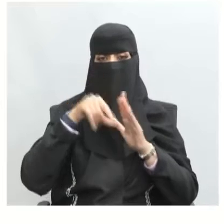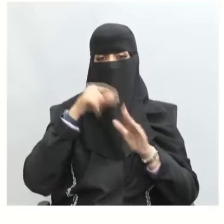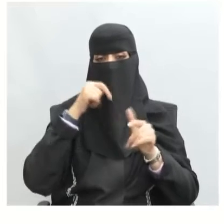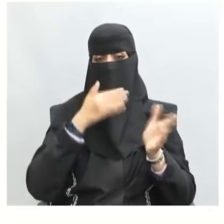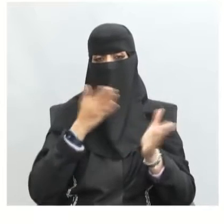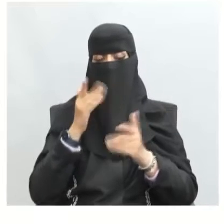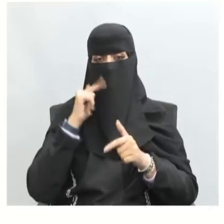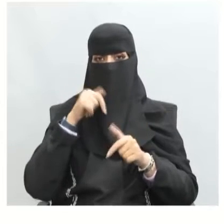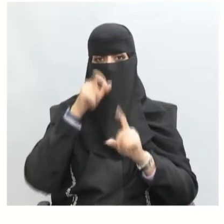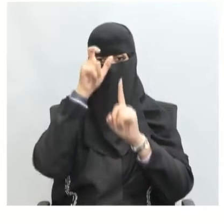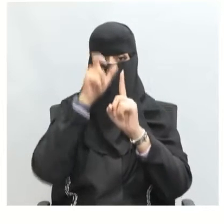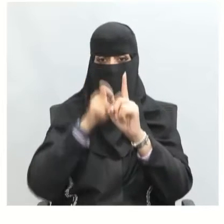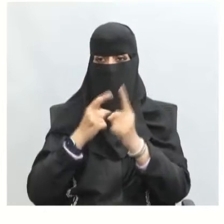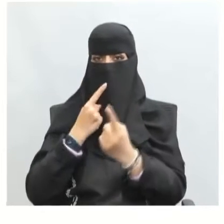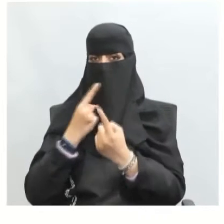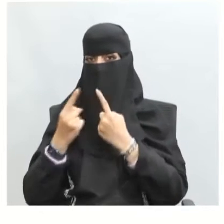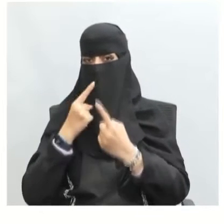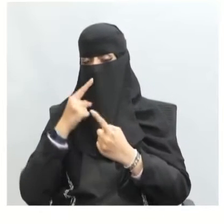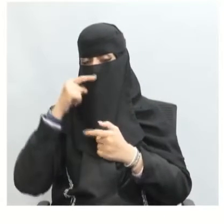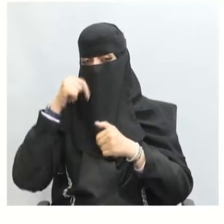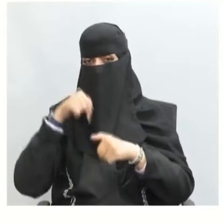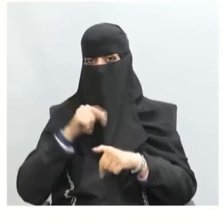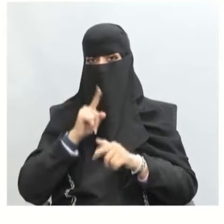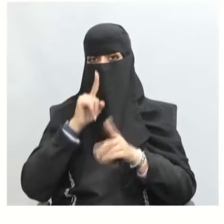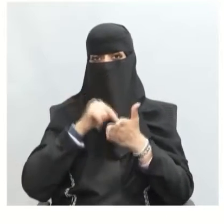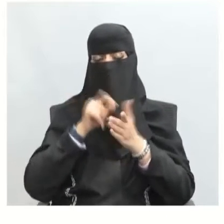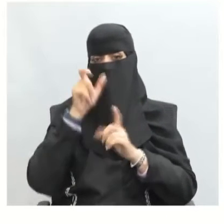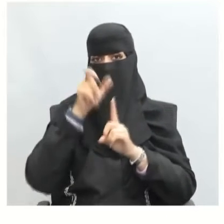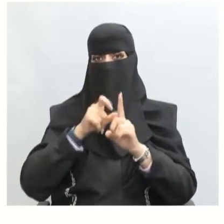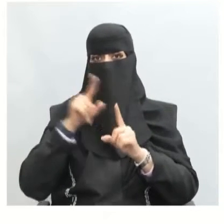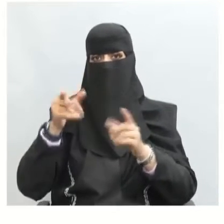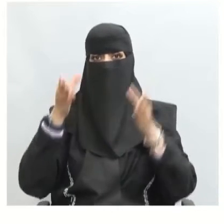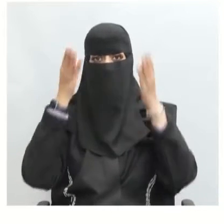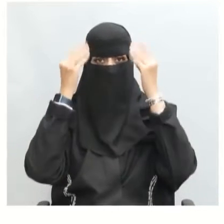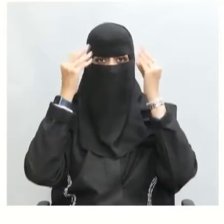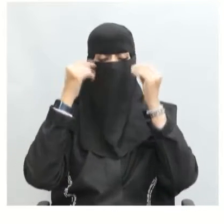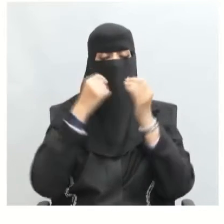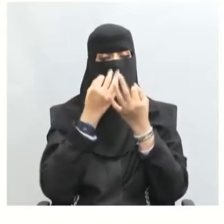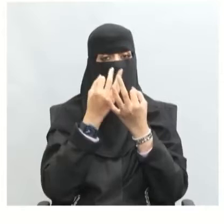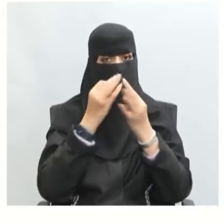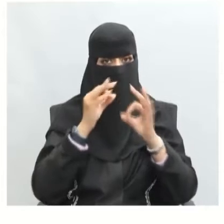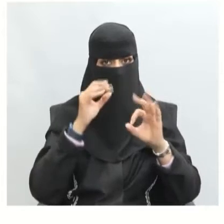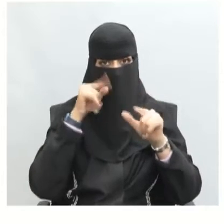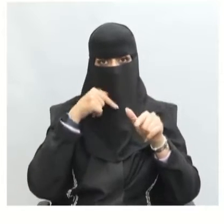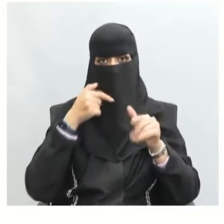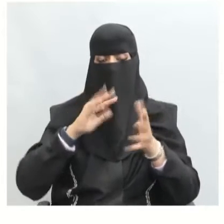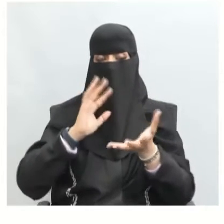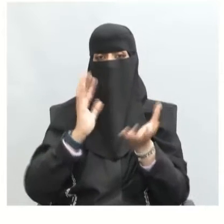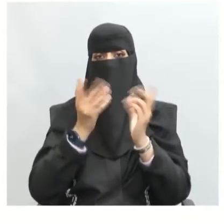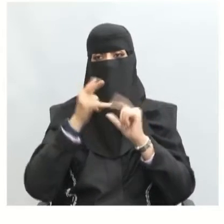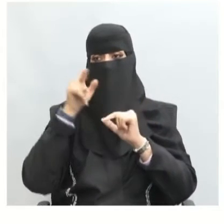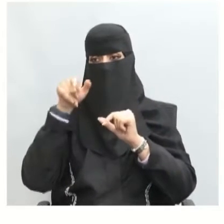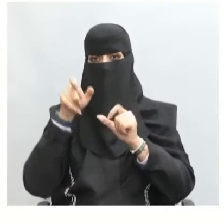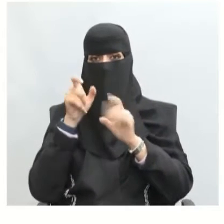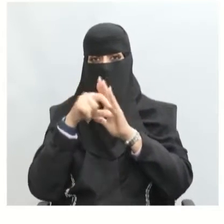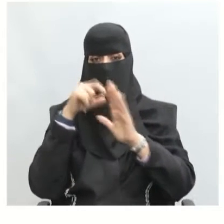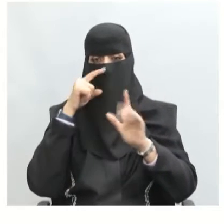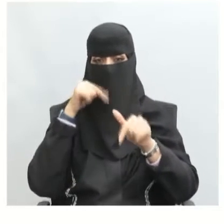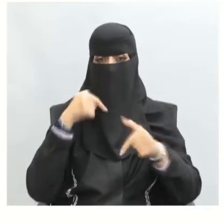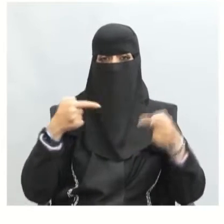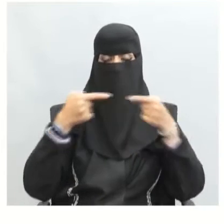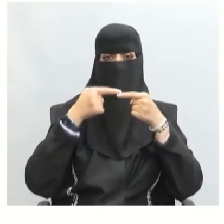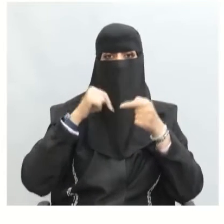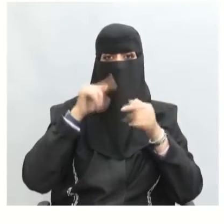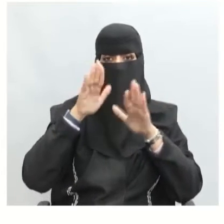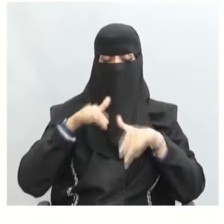الشخص المحاور لا بد أن يكون لديه المعلومات الكافية حول هذا الموضوع الذي